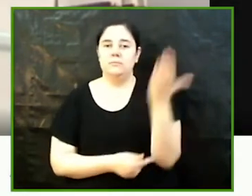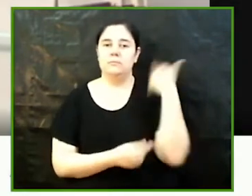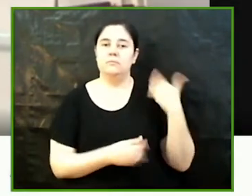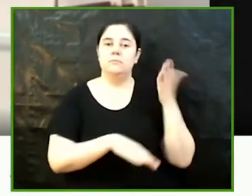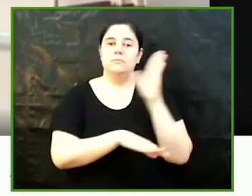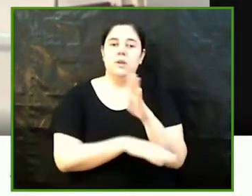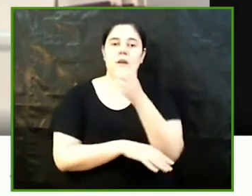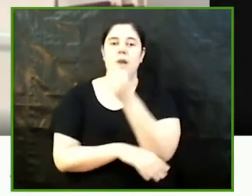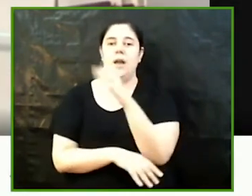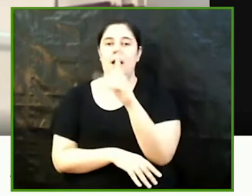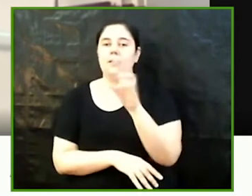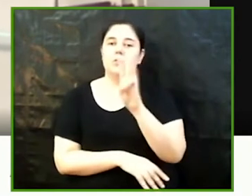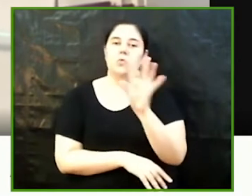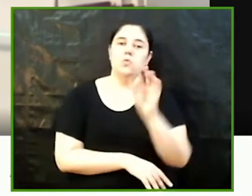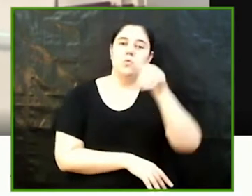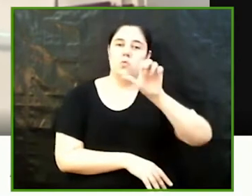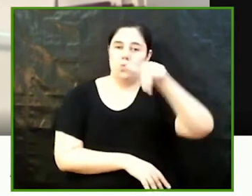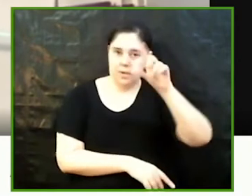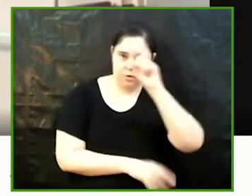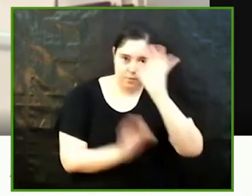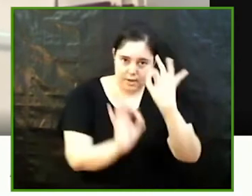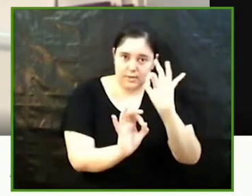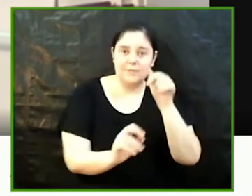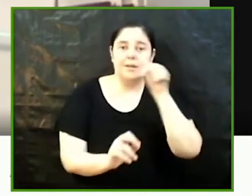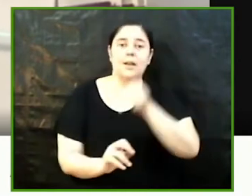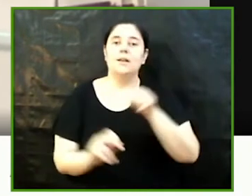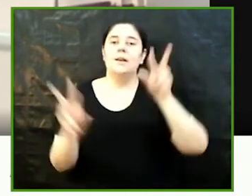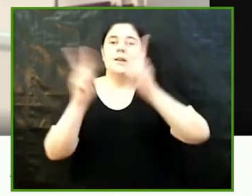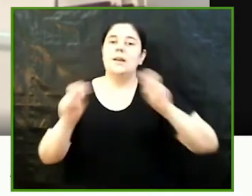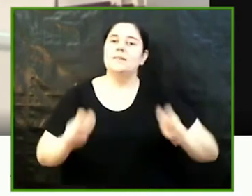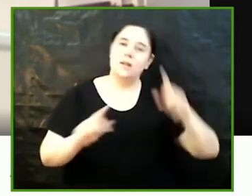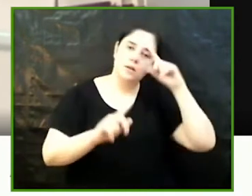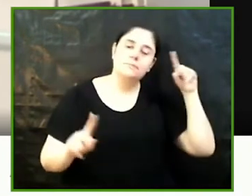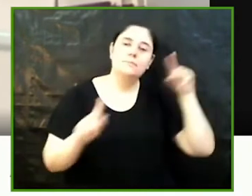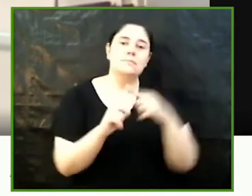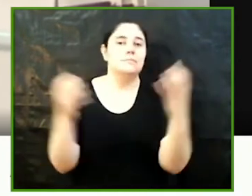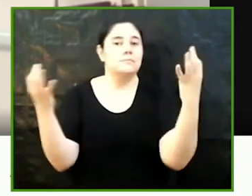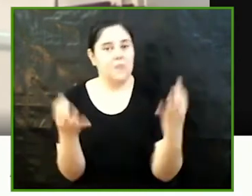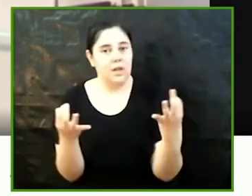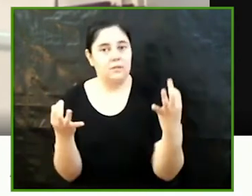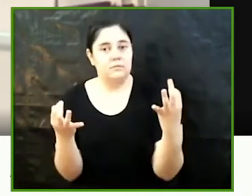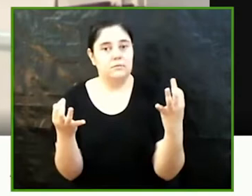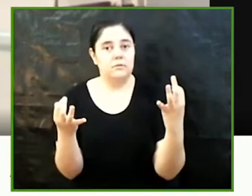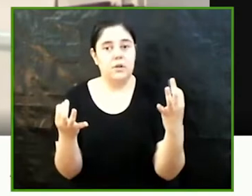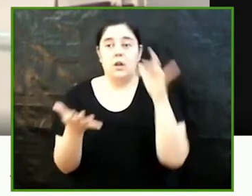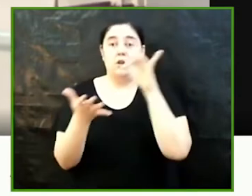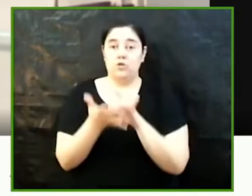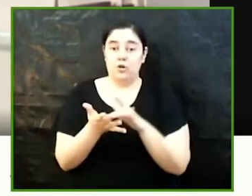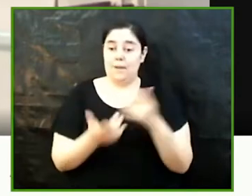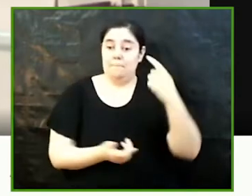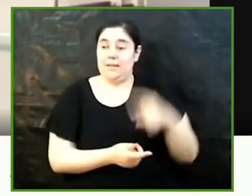Ad Women i l'objecte d'estudi d'aquesta recerca va ser la madura de la presència de Dones Creatives